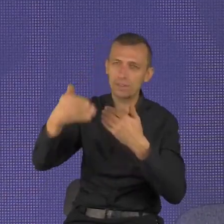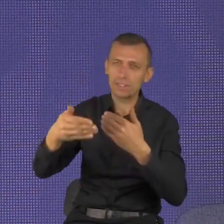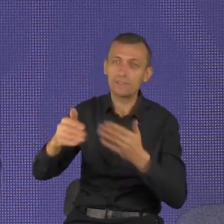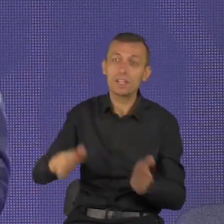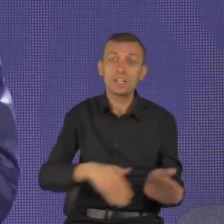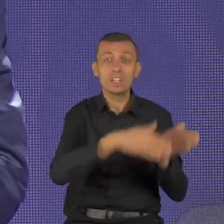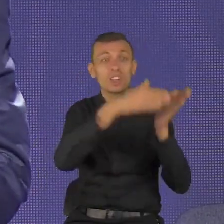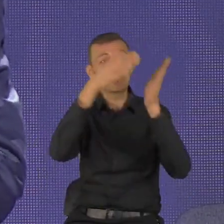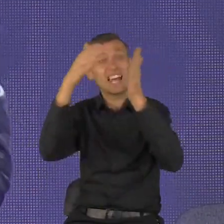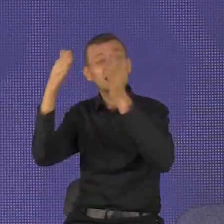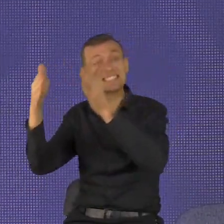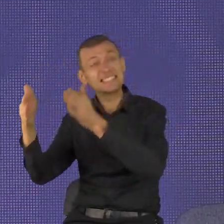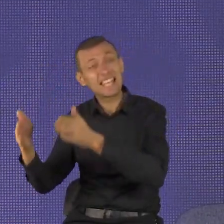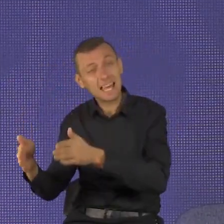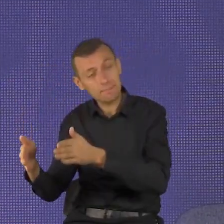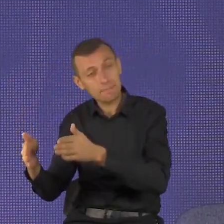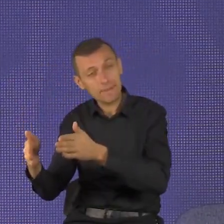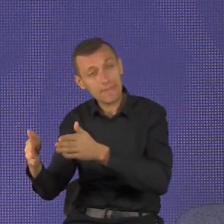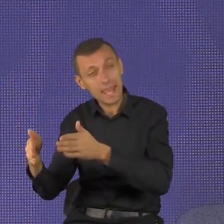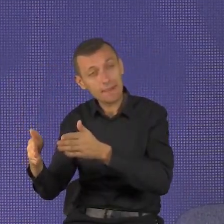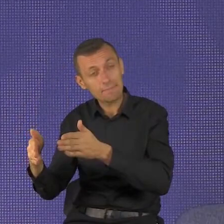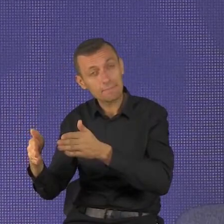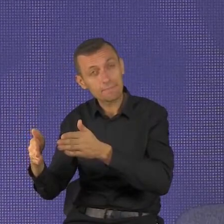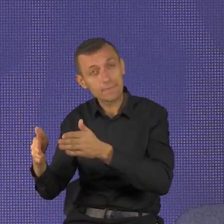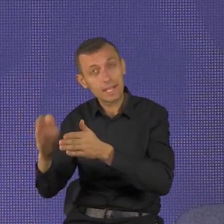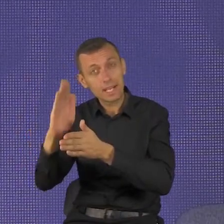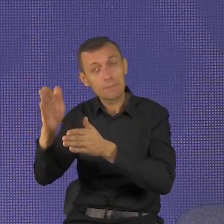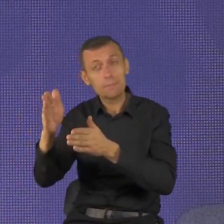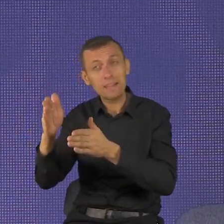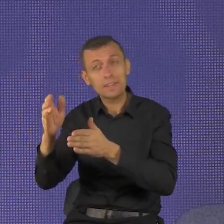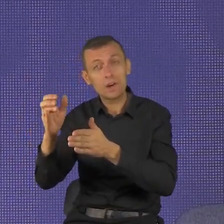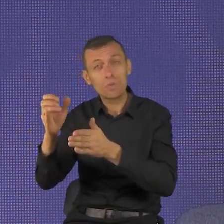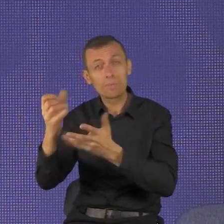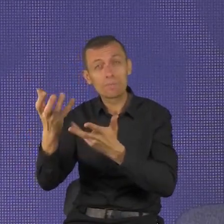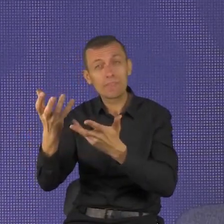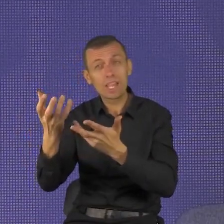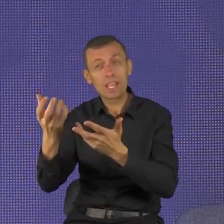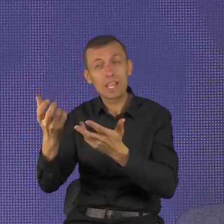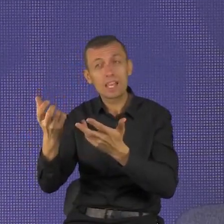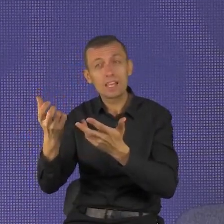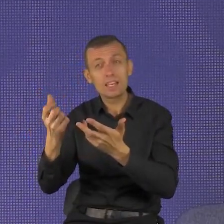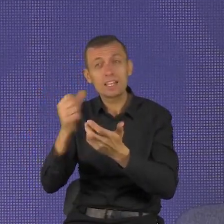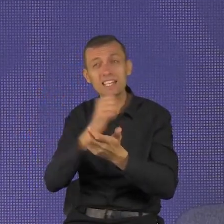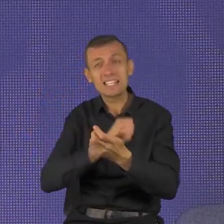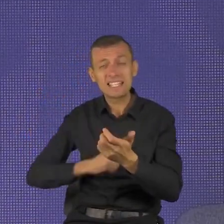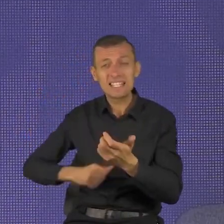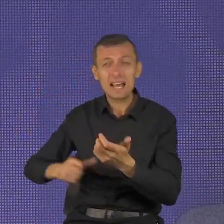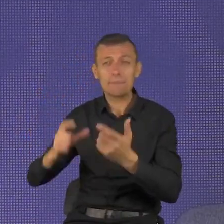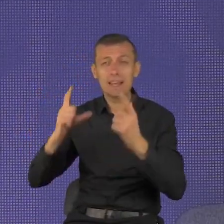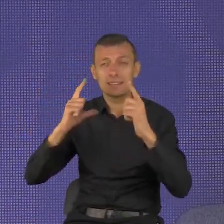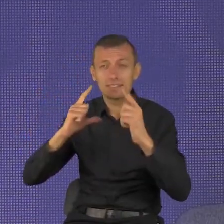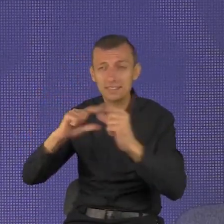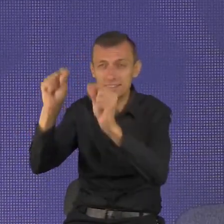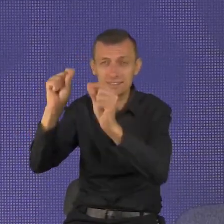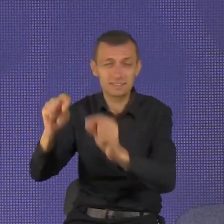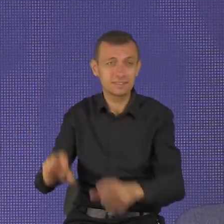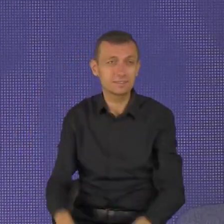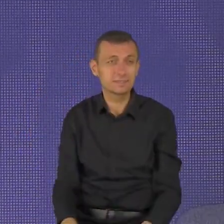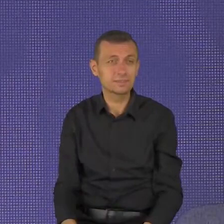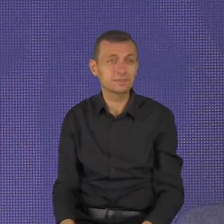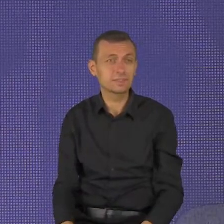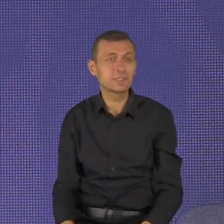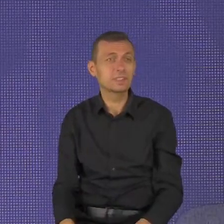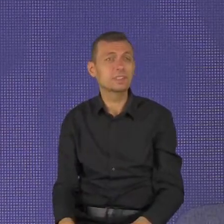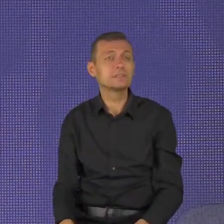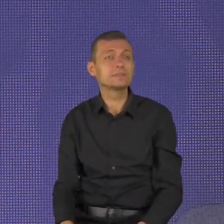Jeśli będziesz szybki w słuchaniu i jeśli nauczysz się być wolnym w mówieniu, to gwarantuję ci,